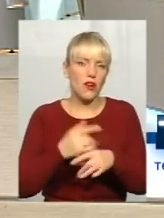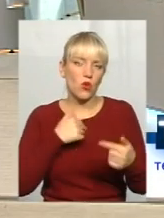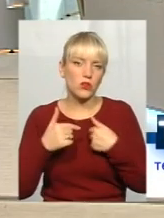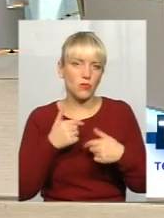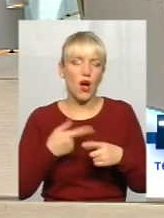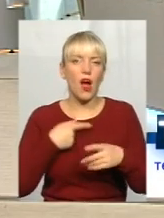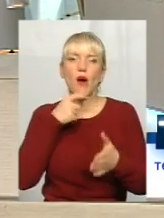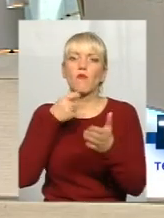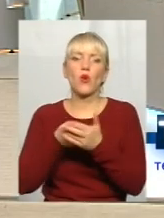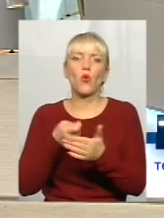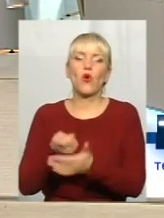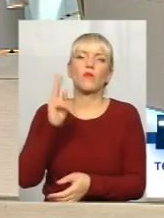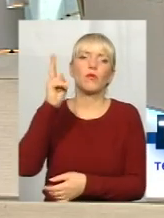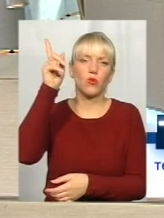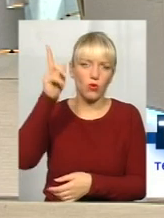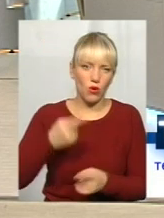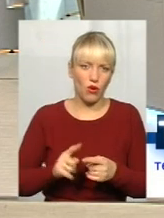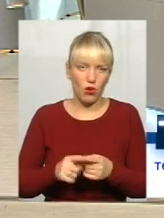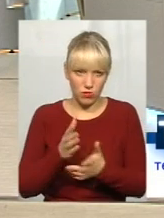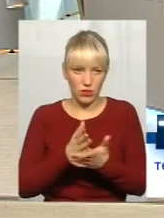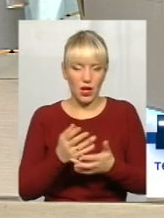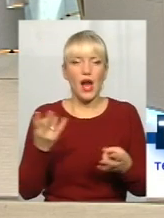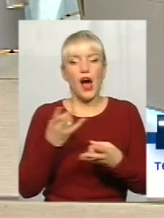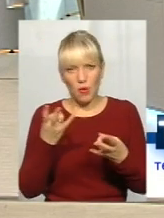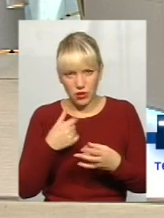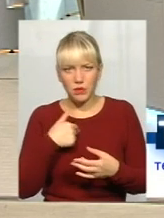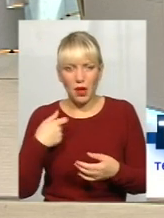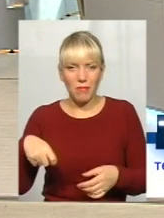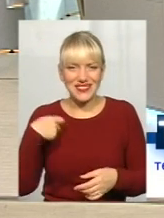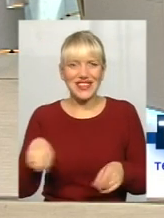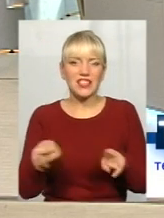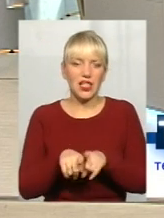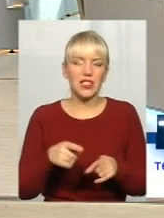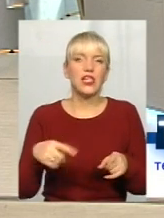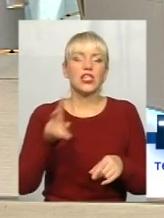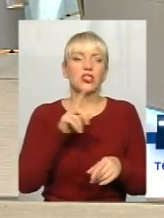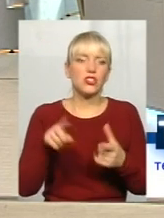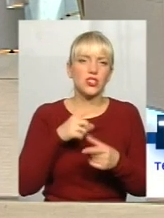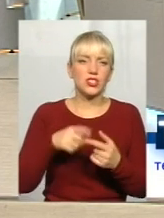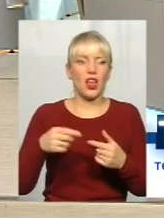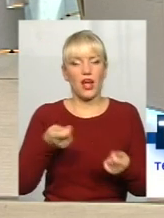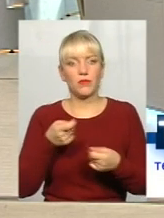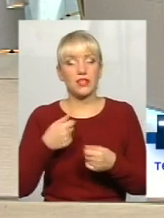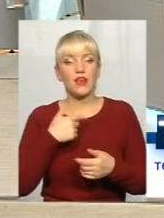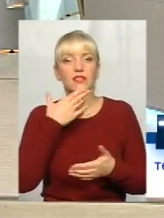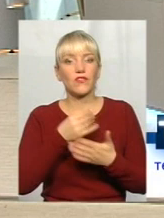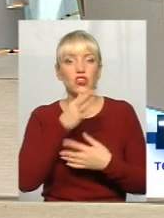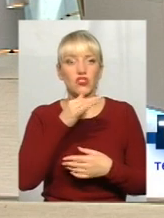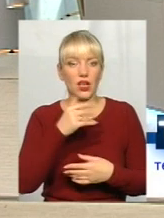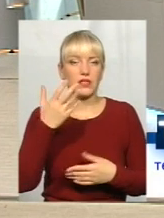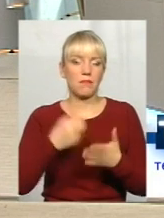кормимо яку гвардію? А чи президент нам потрібен? А чи потрібен нам президент з його адміністрацією, треба подумати? Я свого часу, років